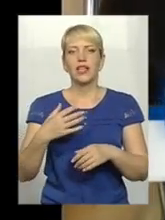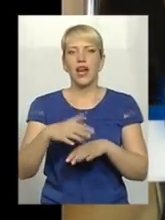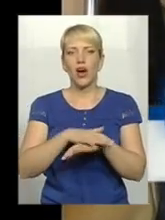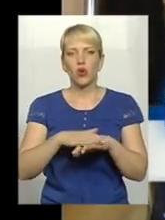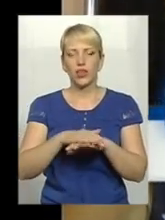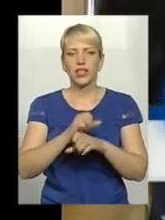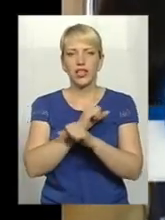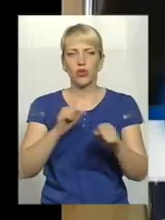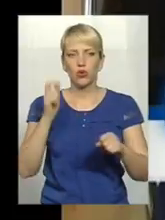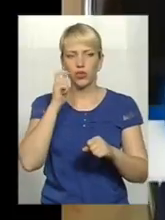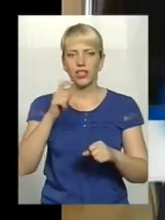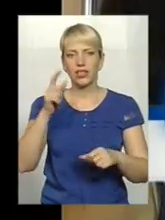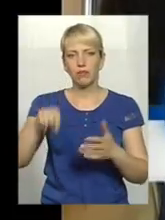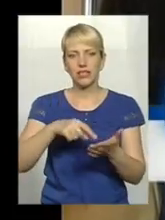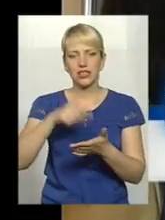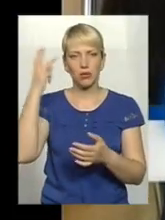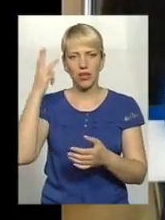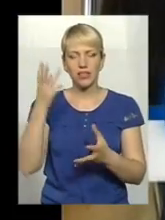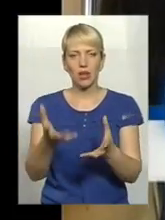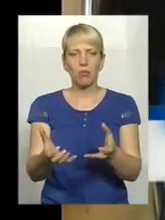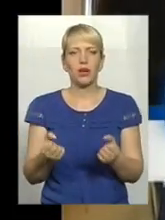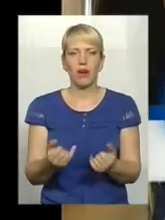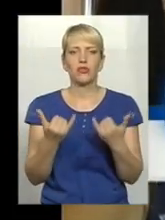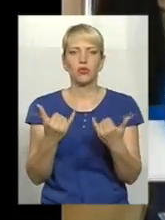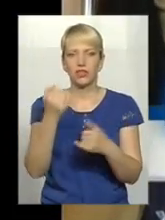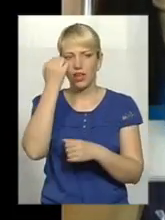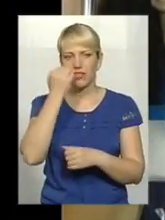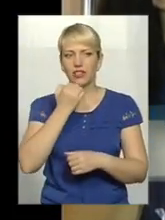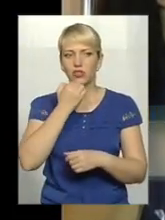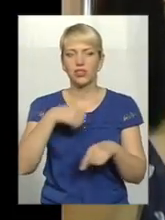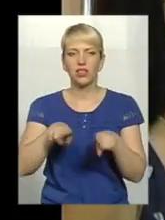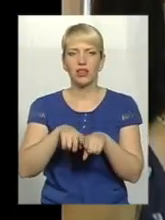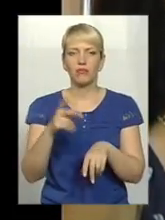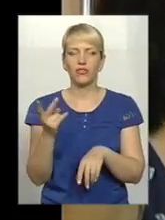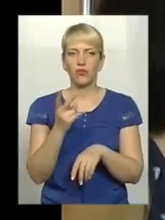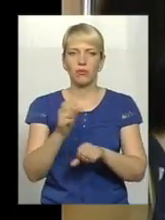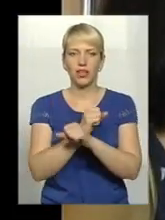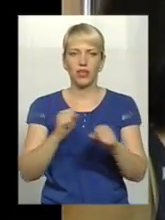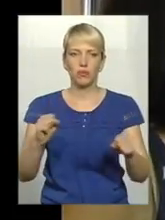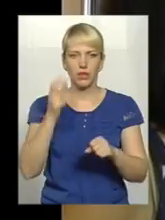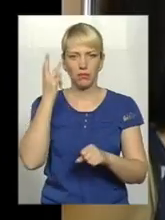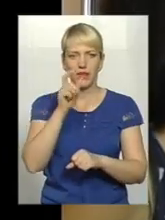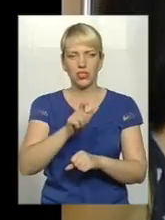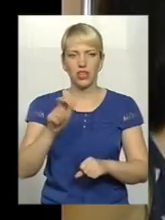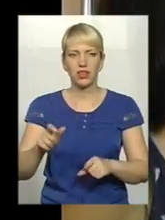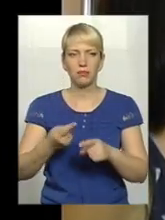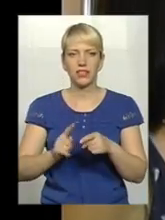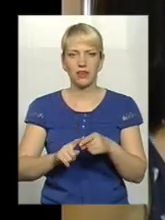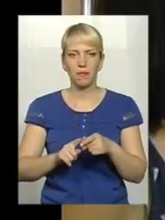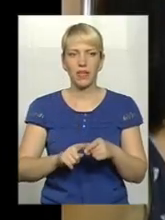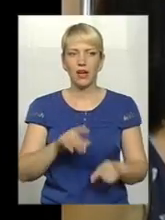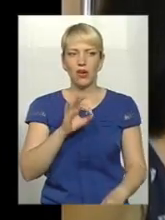І, власне, Хмельницький приймає сьогодні, завдячуючи таким двом героям. Хмельничанам, це